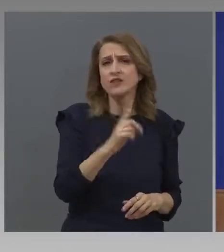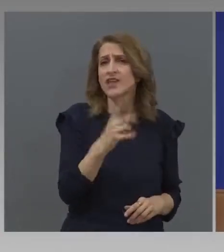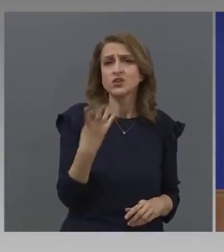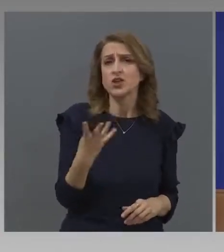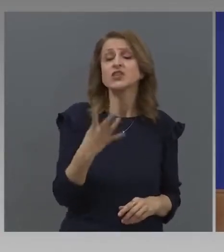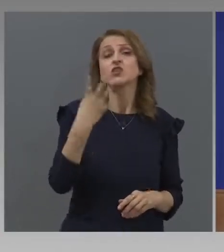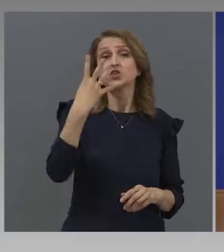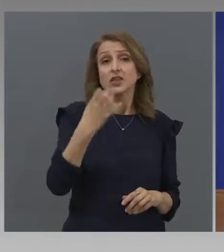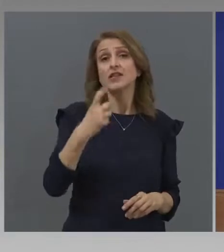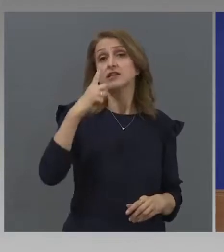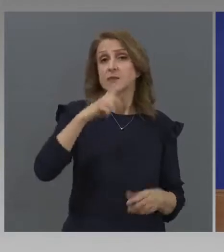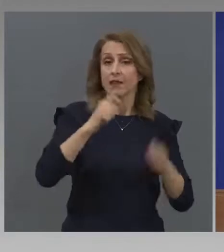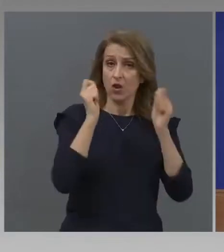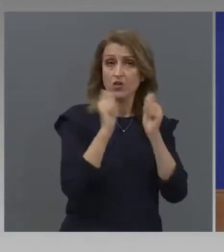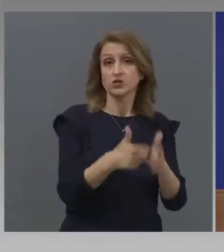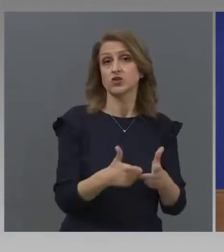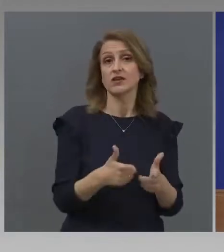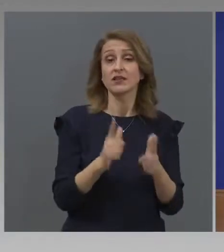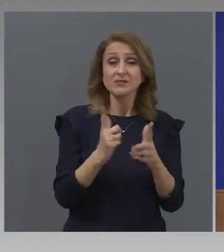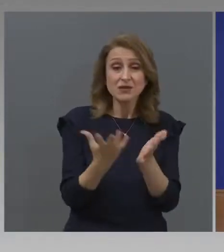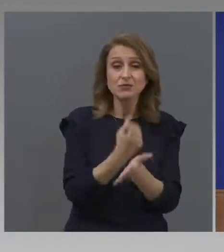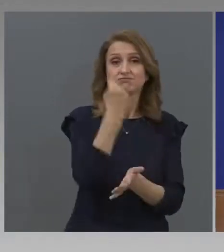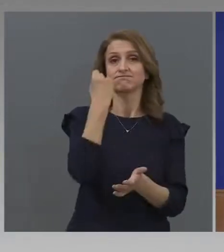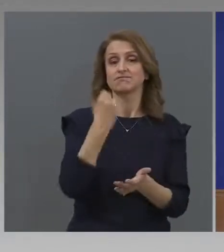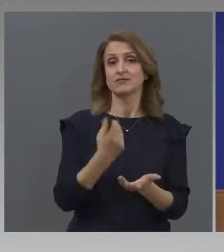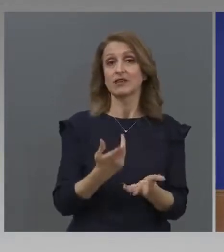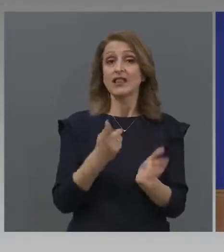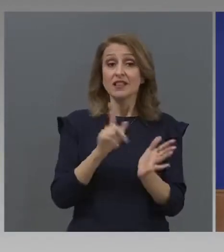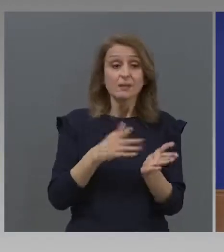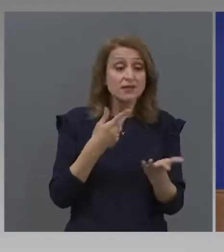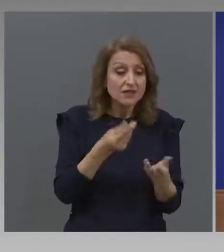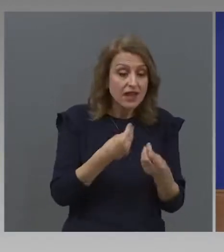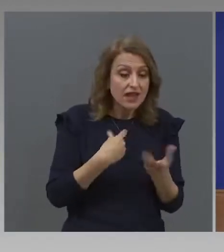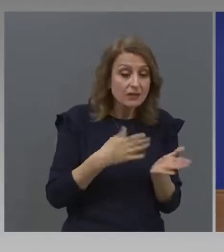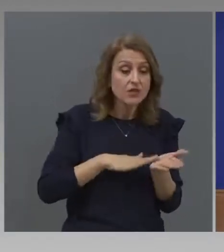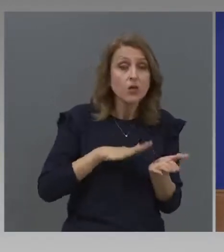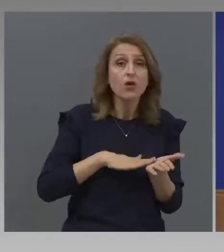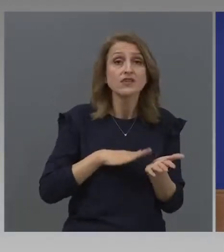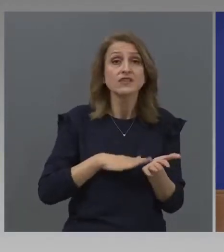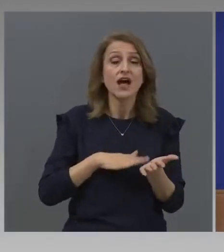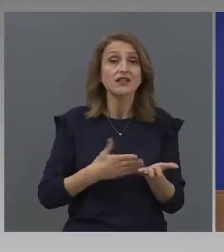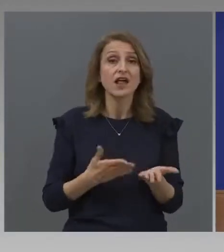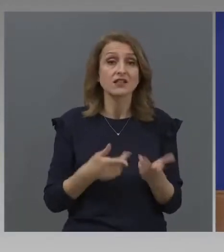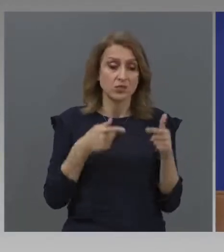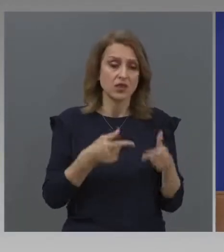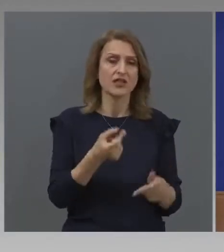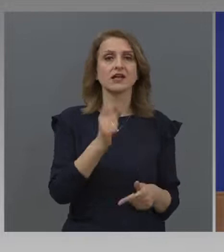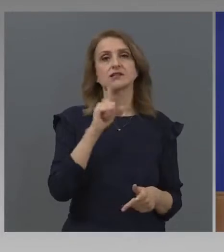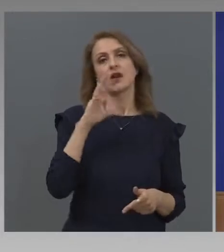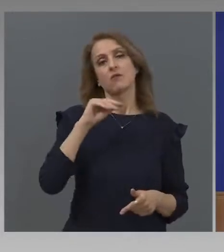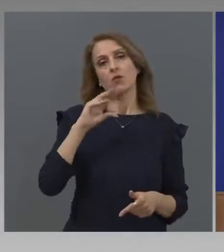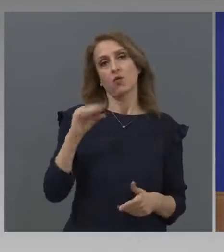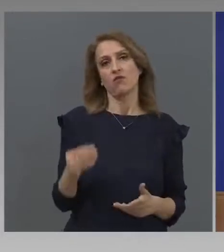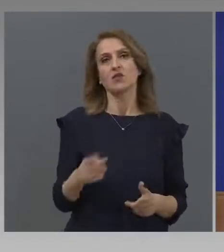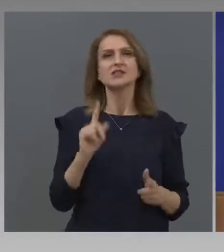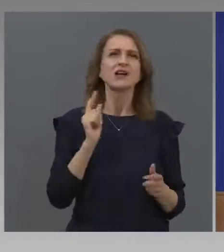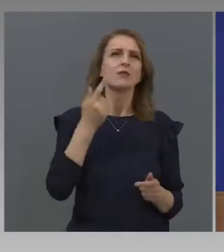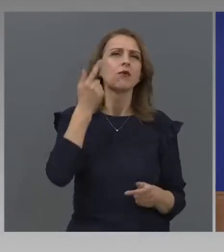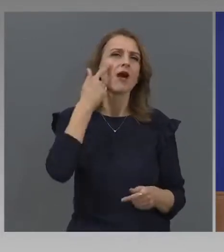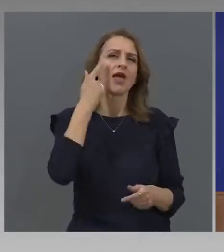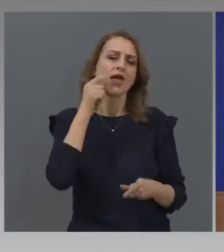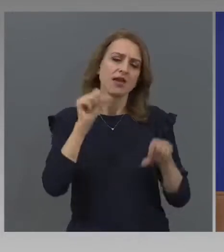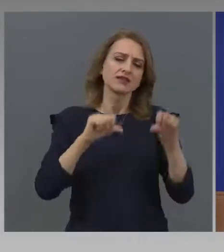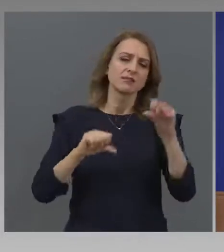милиона евро ще им дадем. Но нека да докажат, че е тази молекула. А стига само за експерименти.